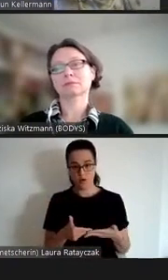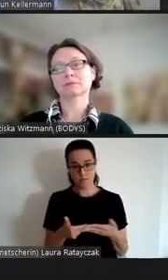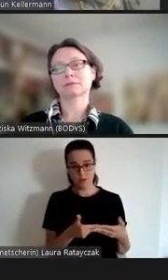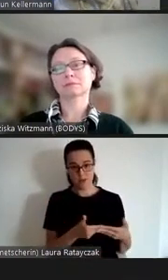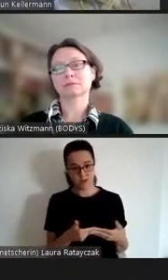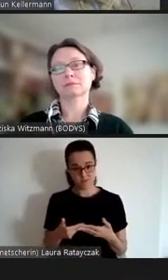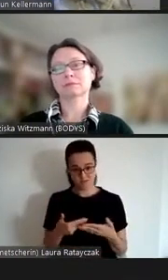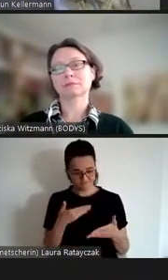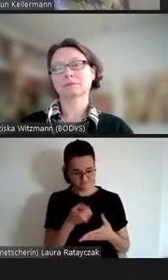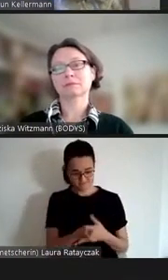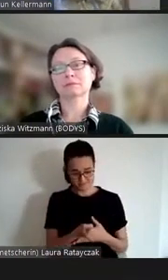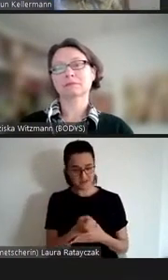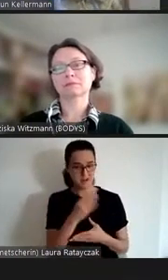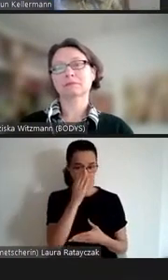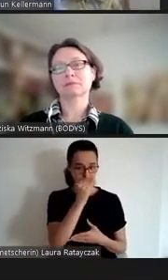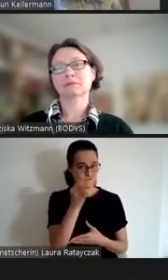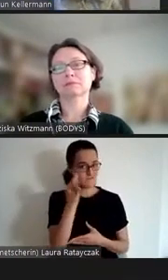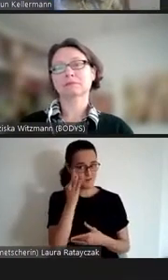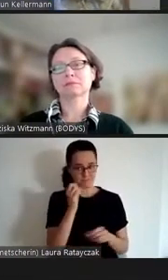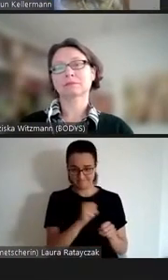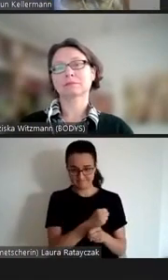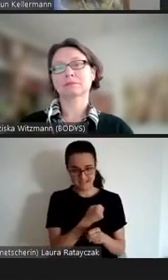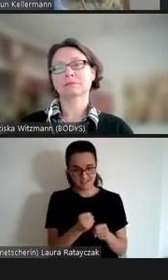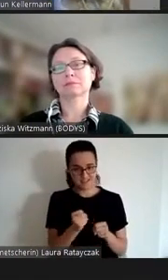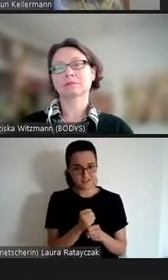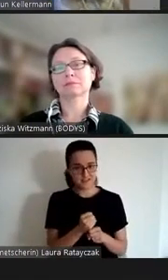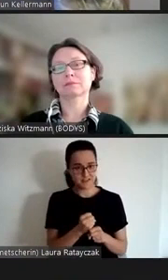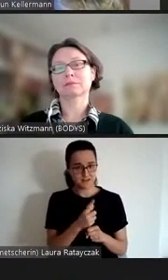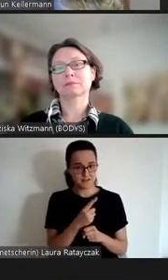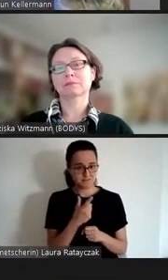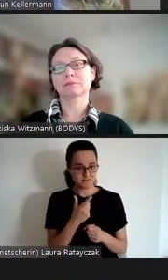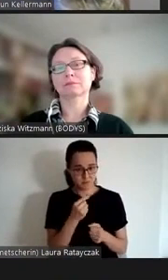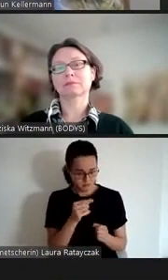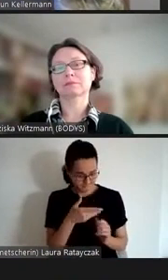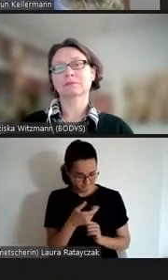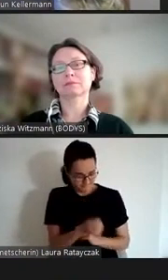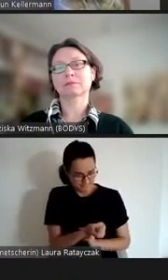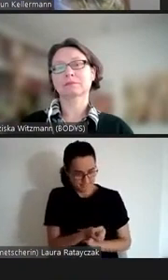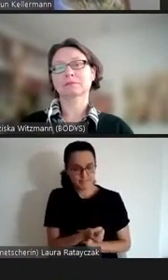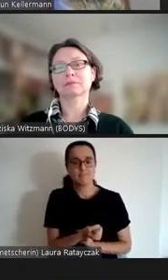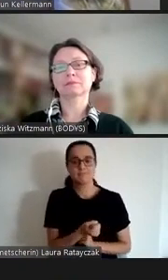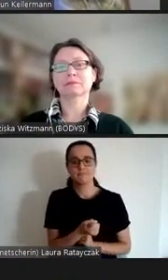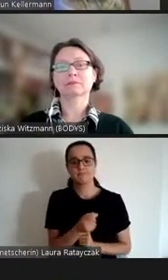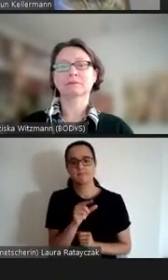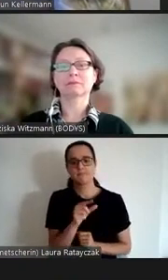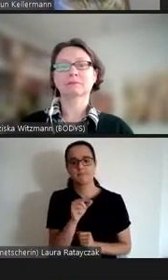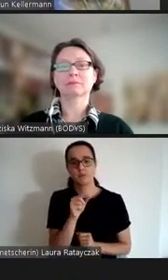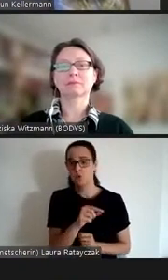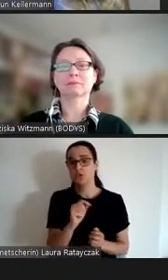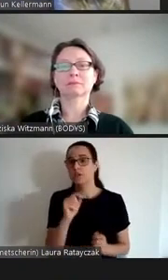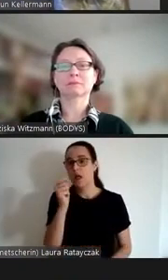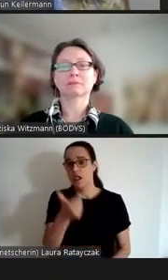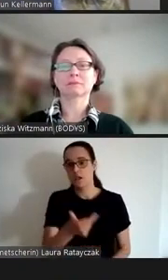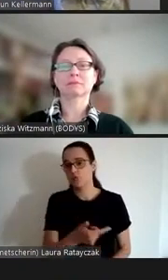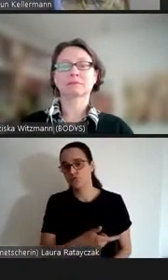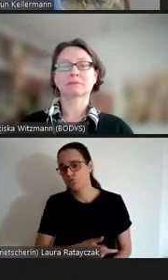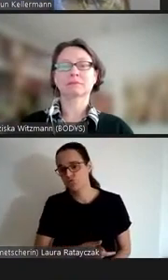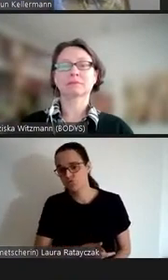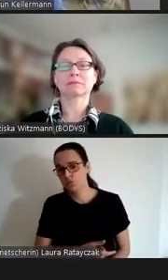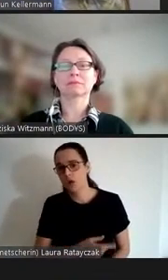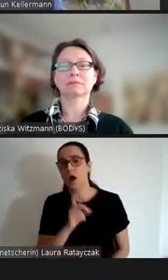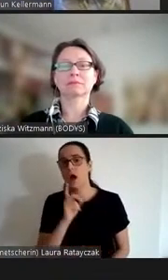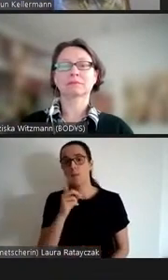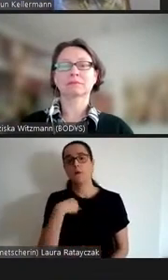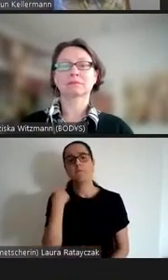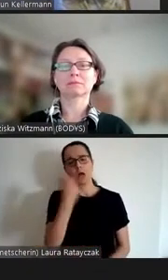uneindeutigen Geschlechtsmerkmale geboren wird das ist nun keine Seltenheit wir können